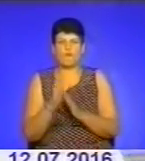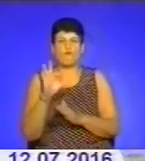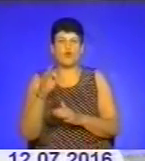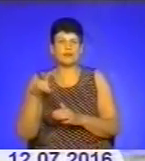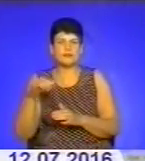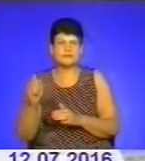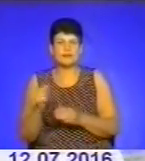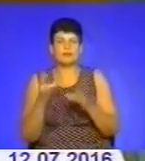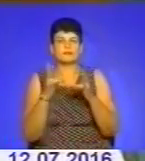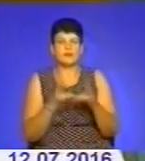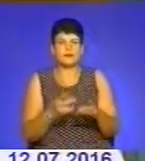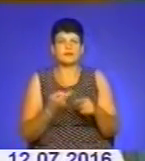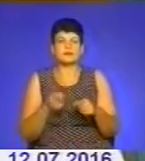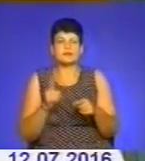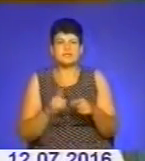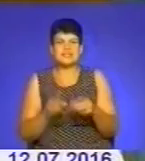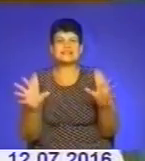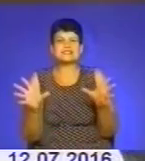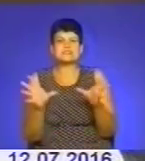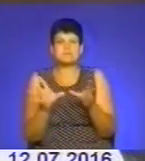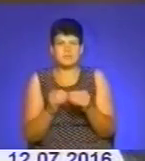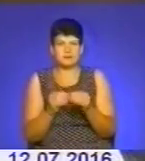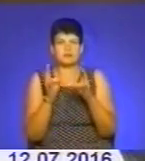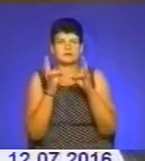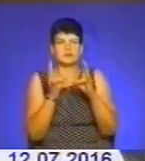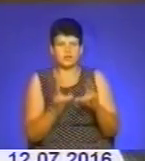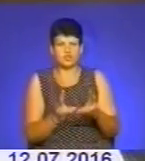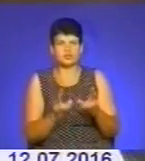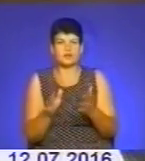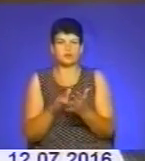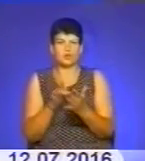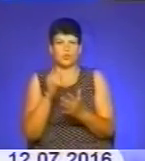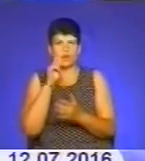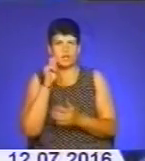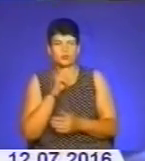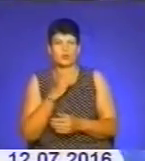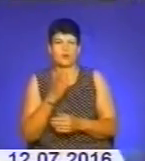не біль однієї країни. Це спільна трагічна сторінка Україно-польської історії.